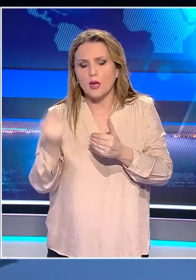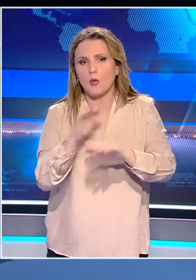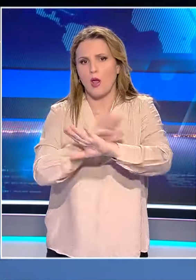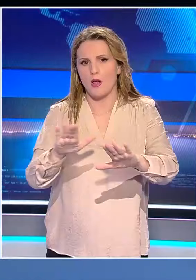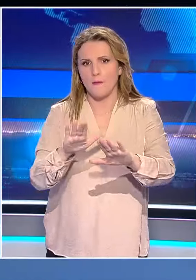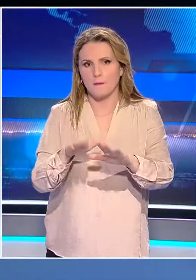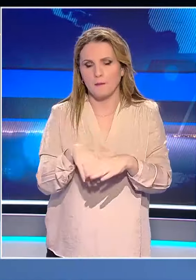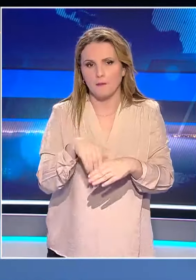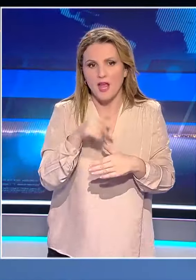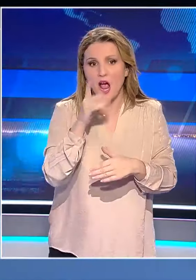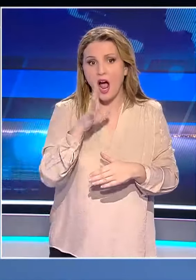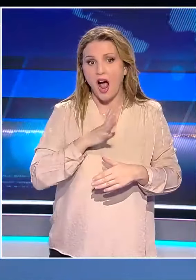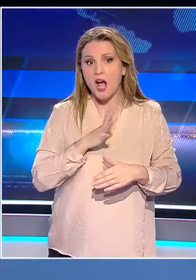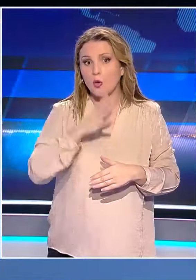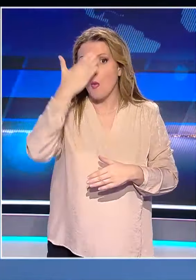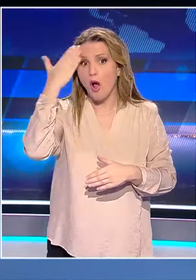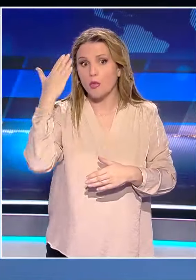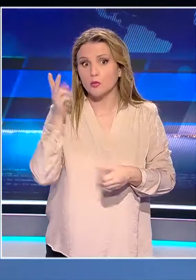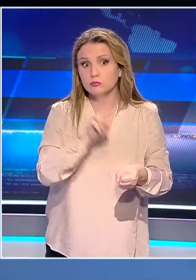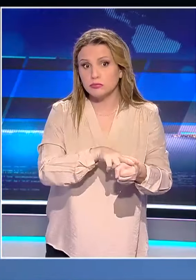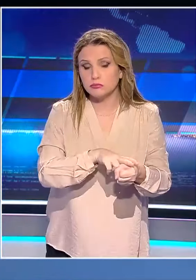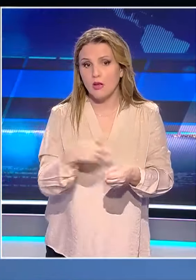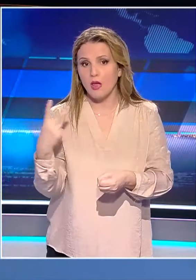Ένας θεατή σκοτώθηκε και άλλοι δύο δραματίστηκαν.